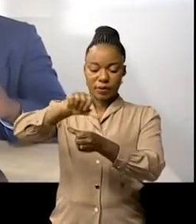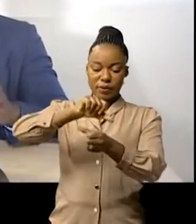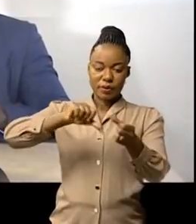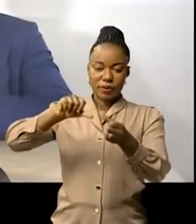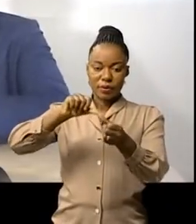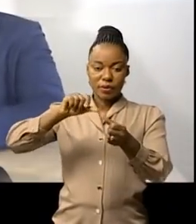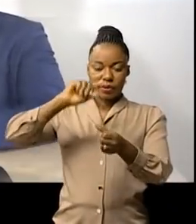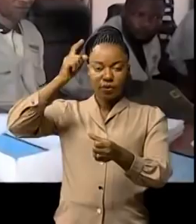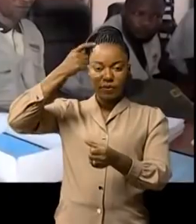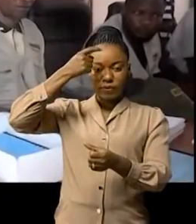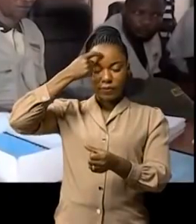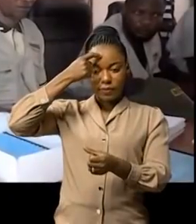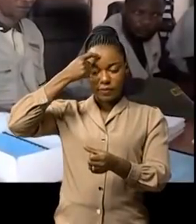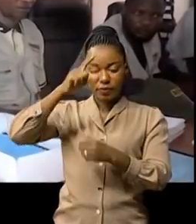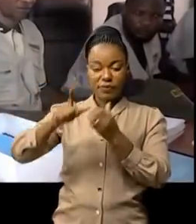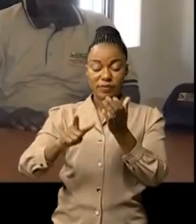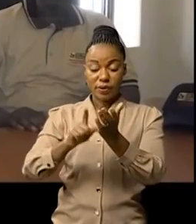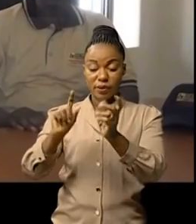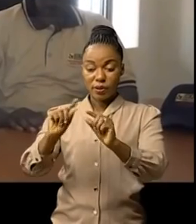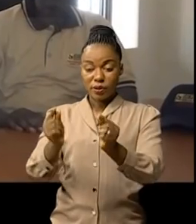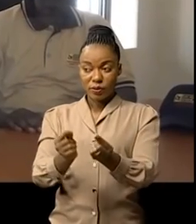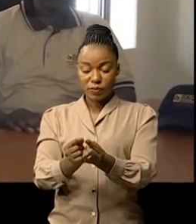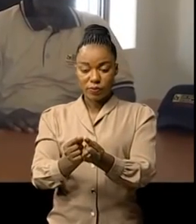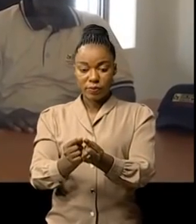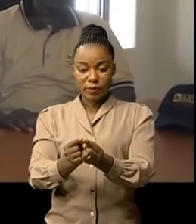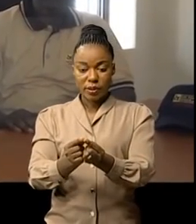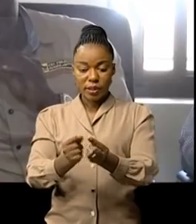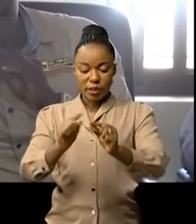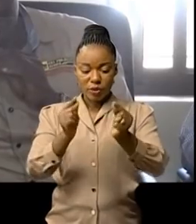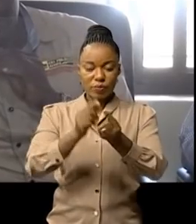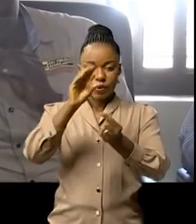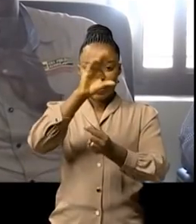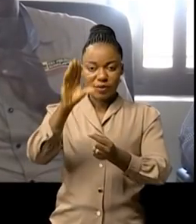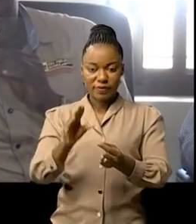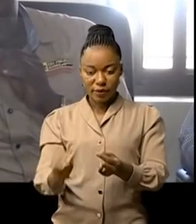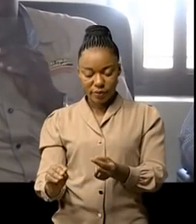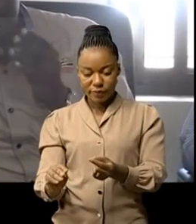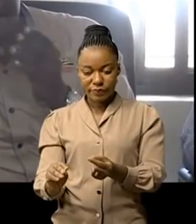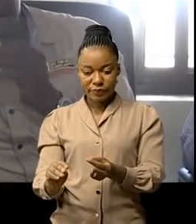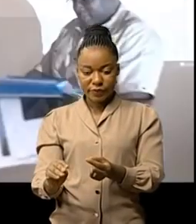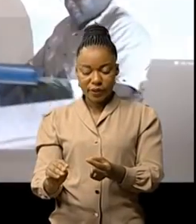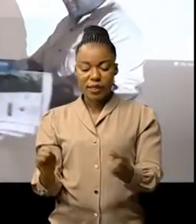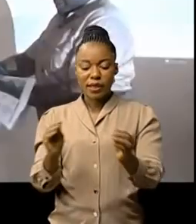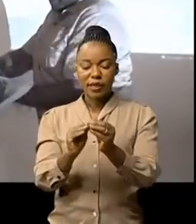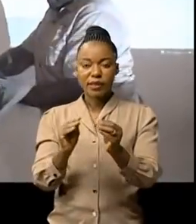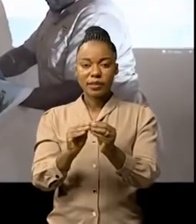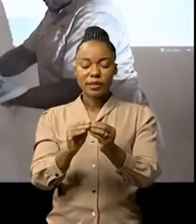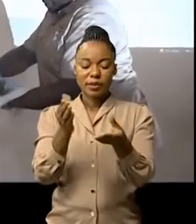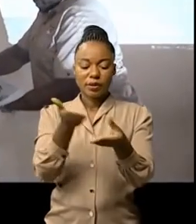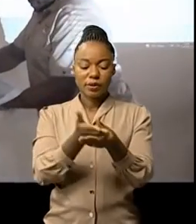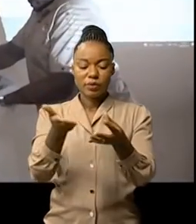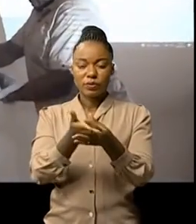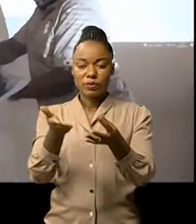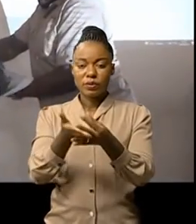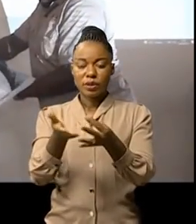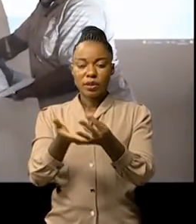Bassé Nananga, la délégation de la firme panafricaine, 4 Project Africa a remis les dossiers complets